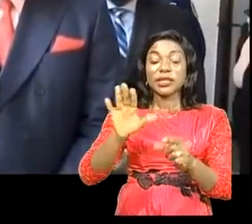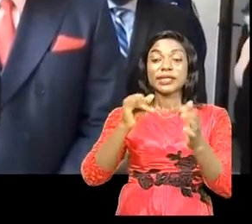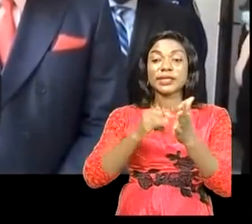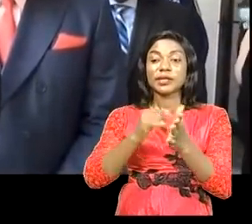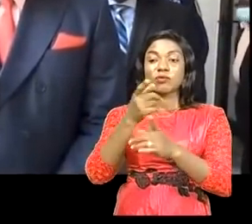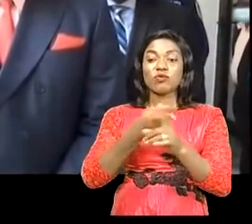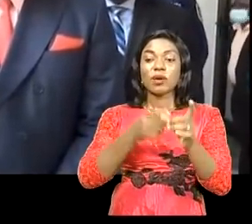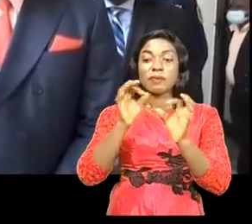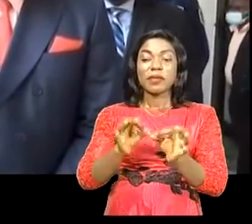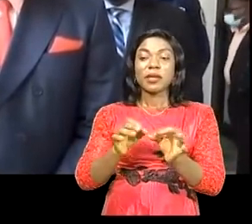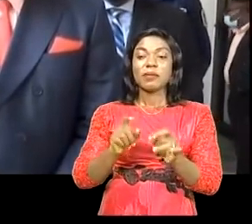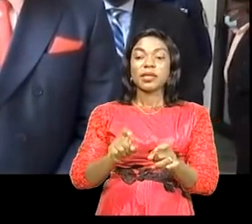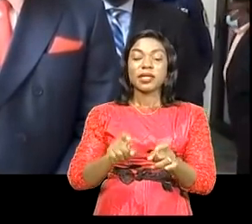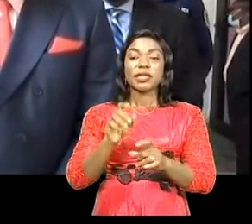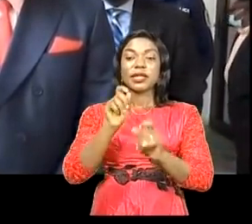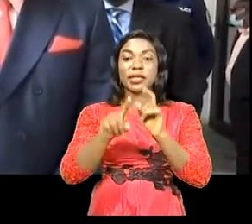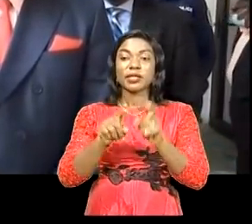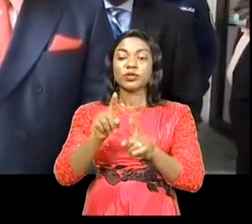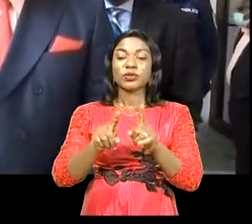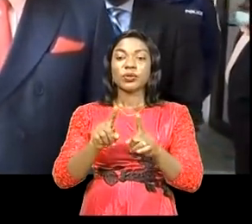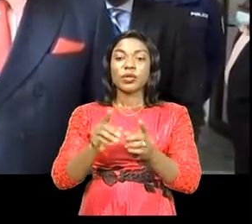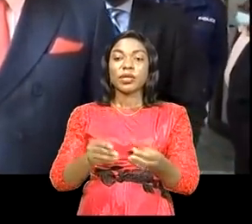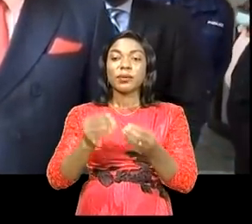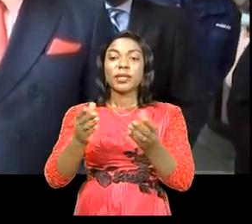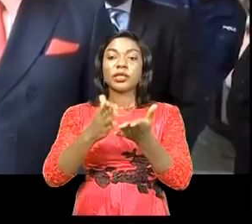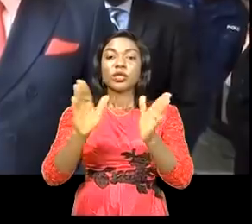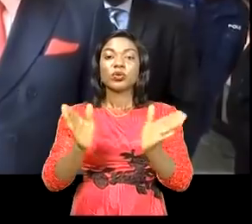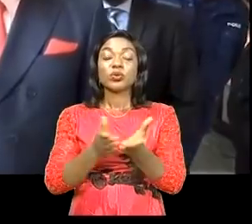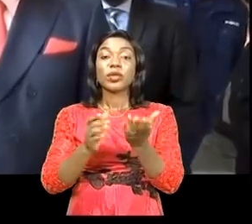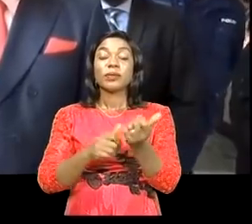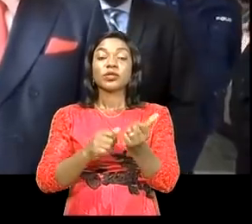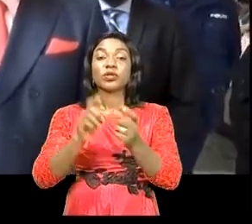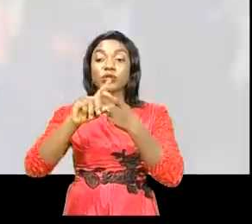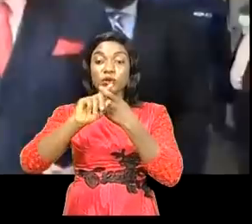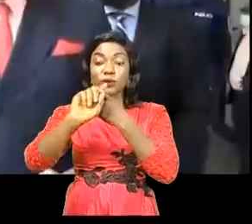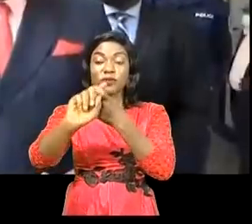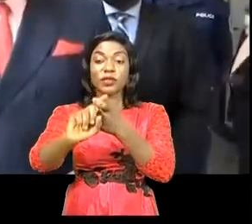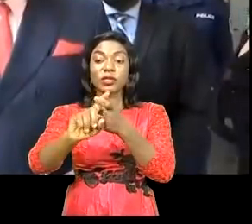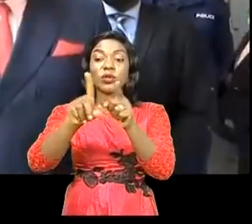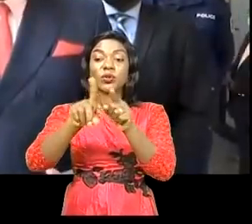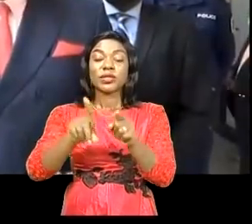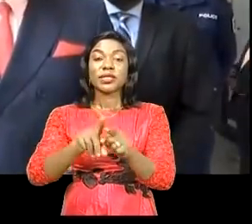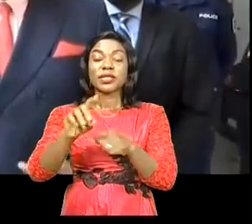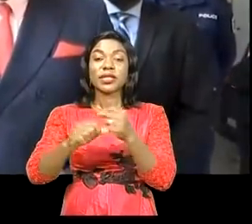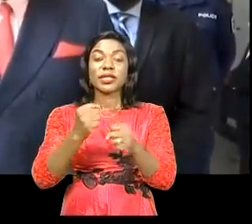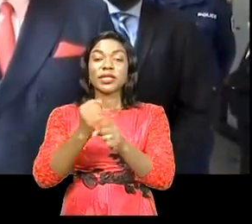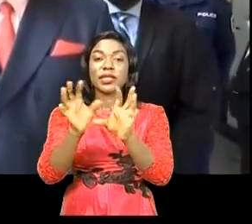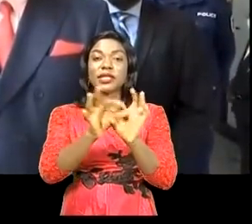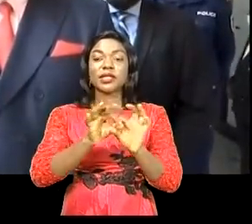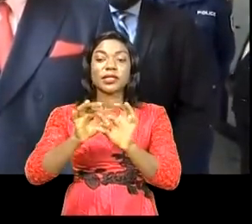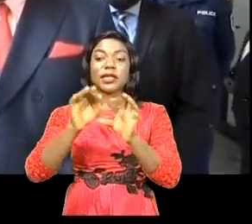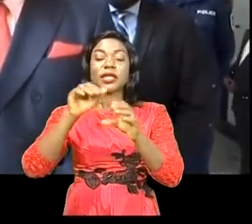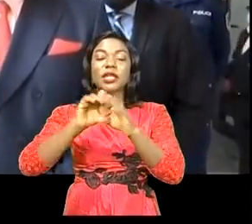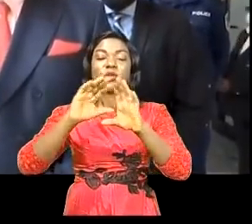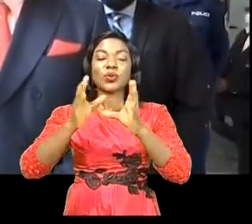Mais il était également question de mettre tout le monde en confiance et de provoquer cette unité dont tout le monde a